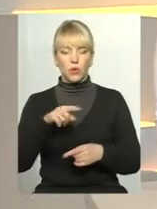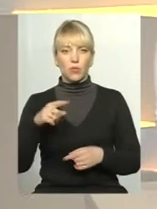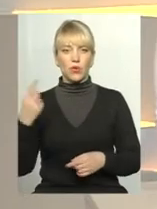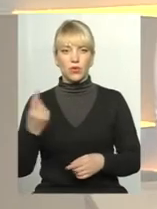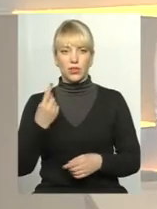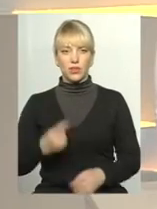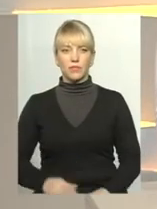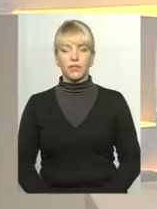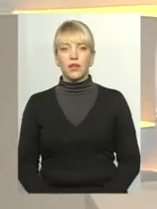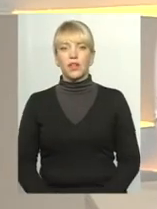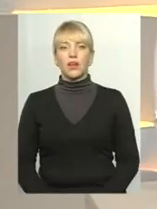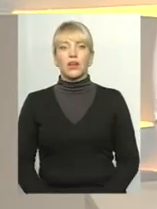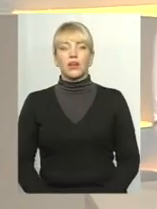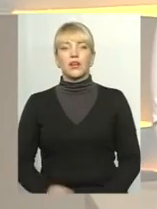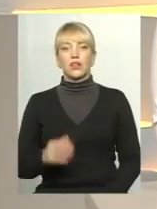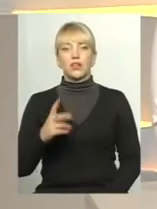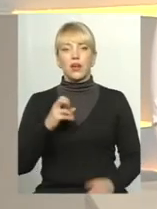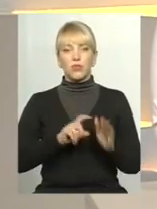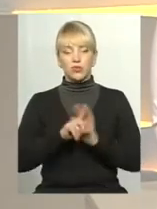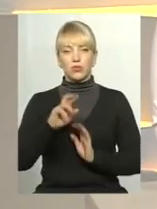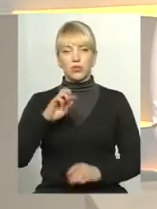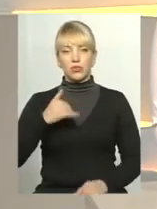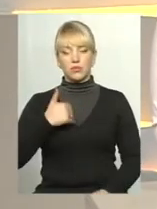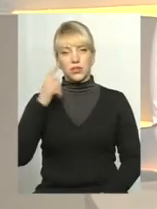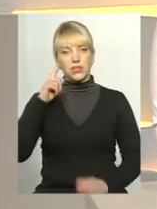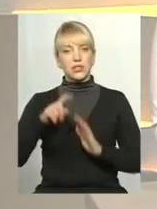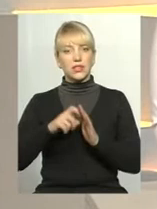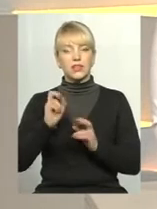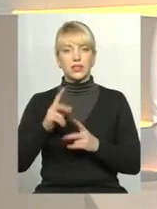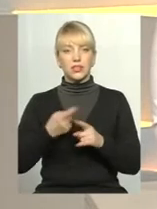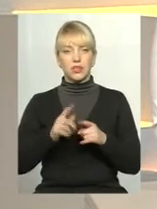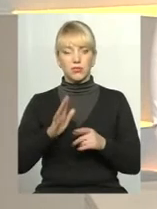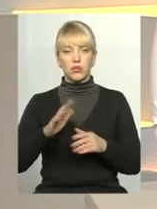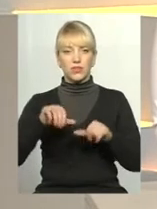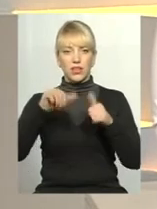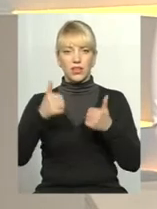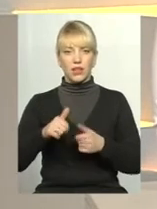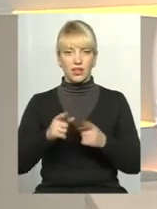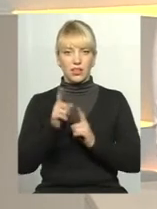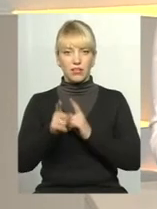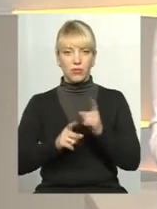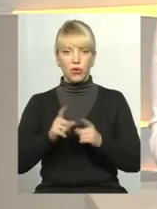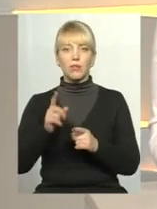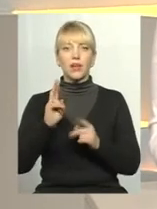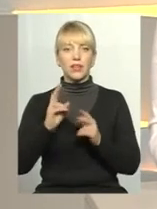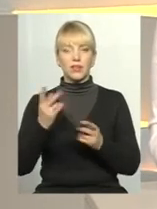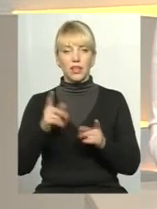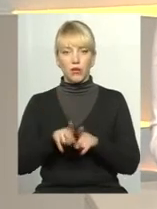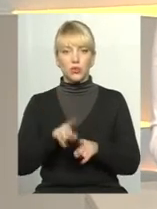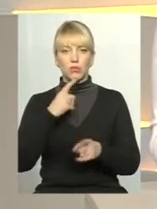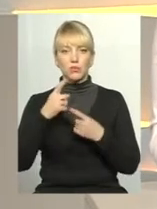початку ефіру хотілося б трошечки дізнатися, як буде виглядати ця реформа і також поспілкуватися з нашими